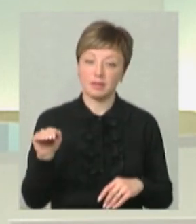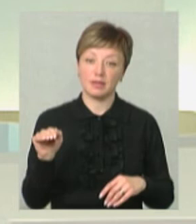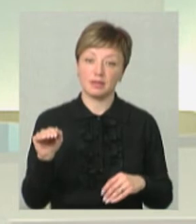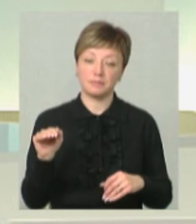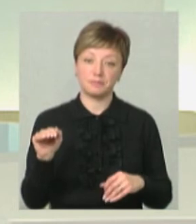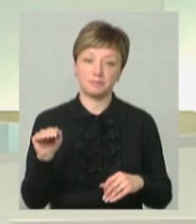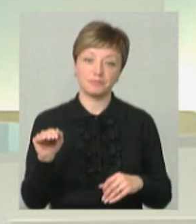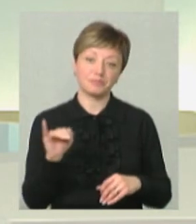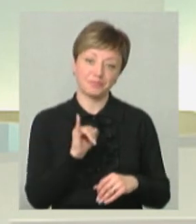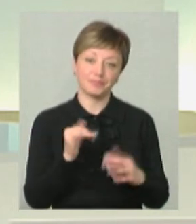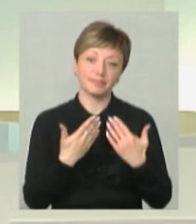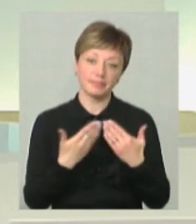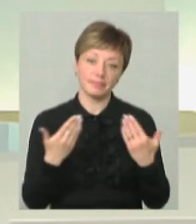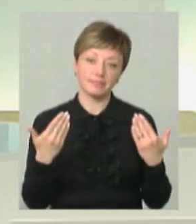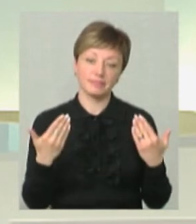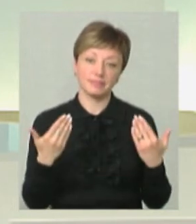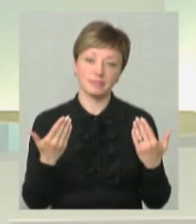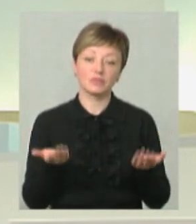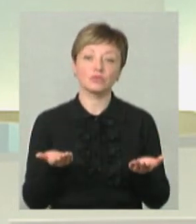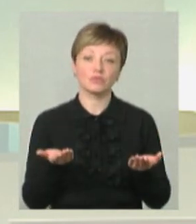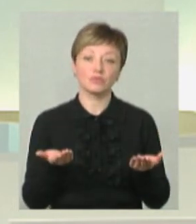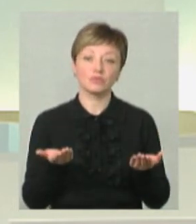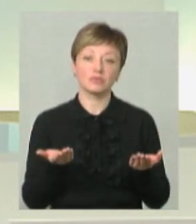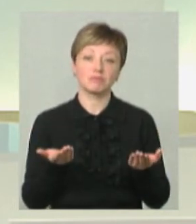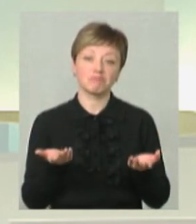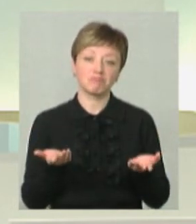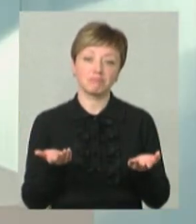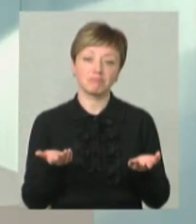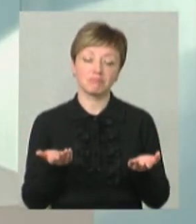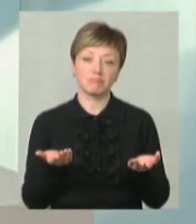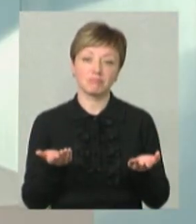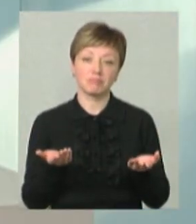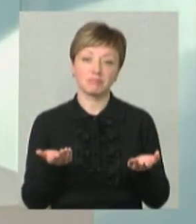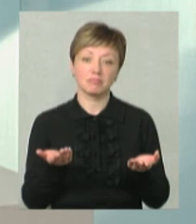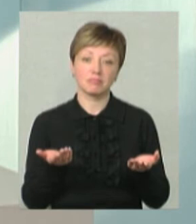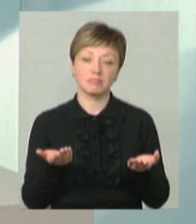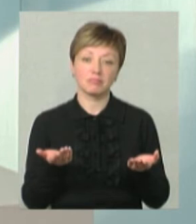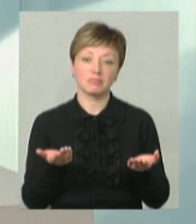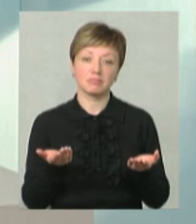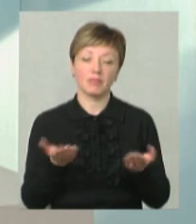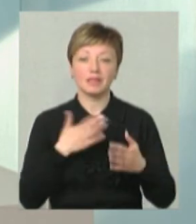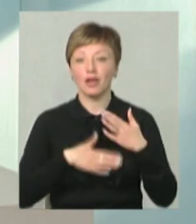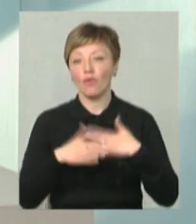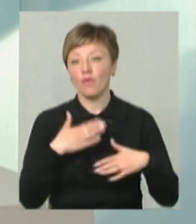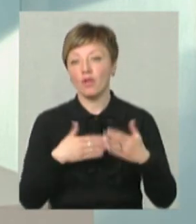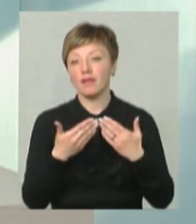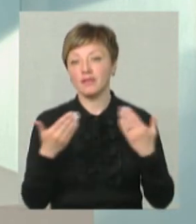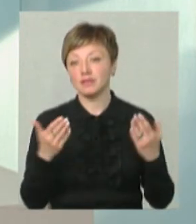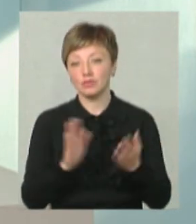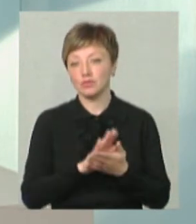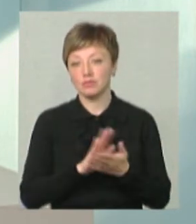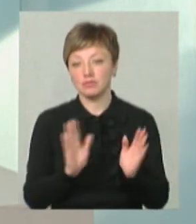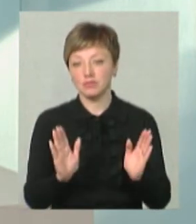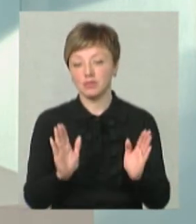І виставки, то все приносило, ну, що приносило? Виставки, якесь таке, ну, задоволення, все ж то